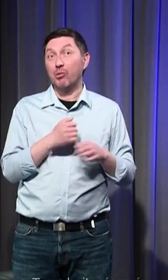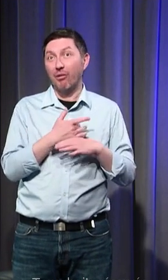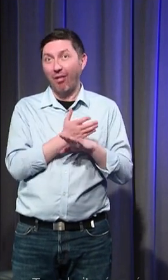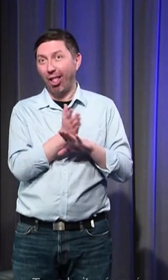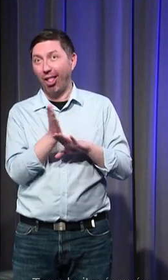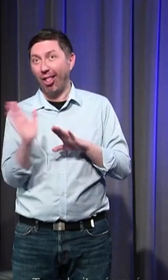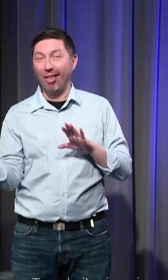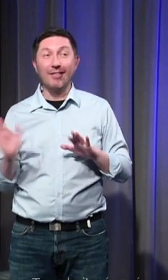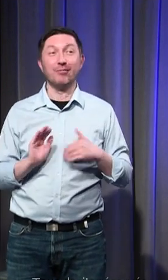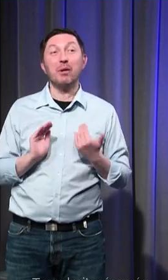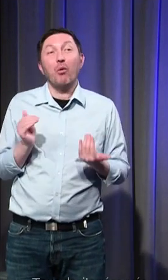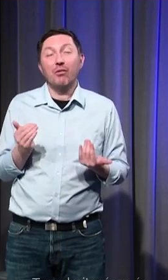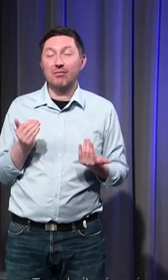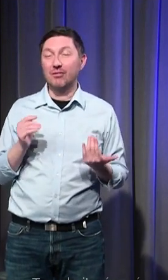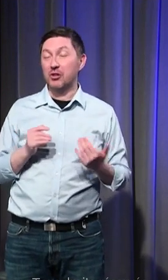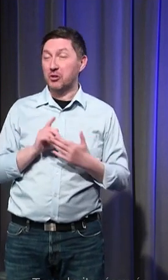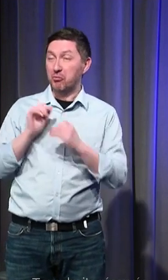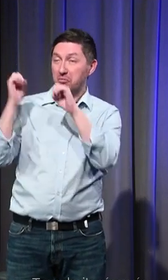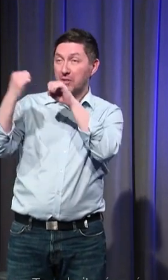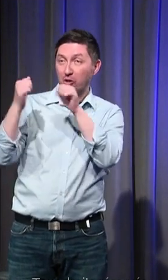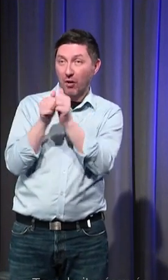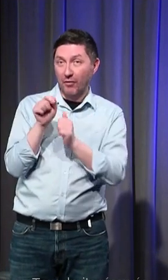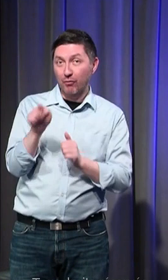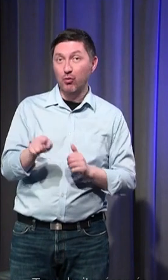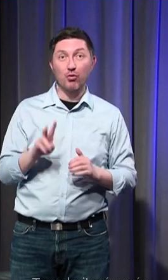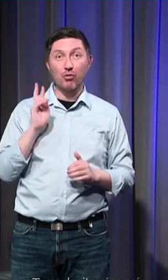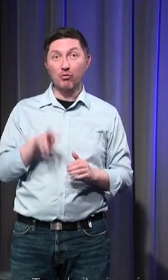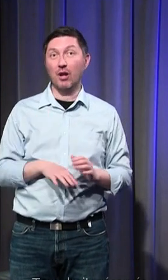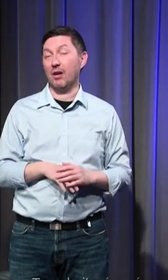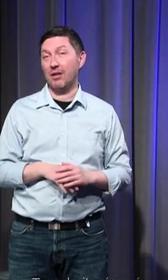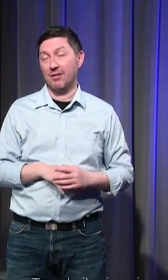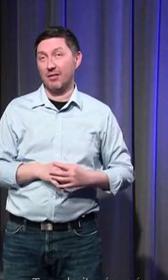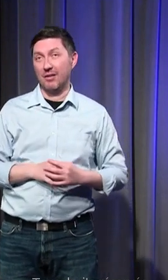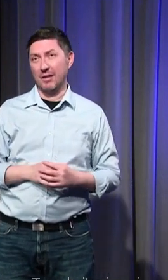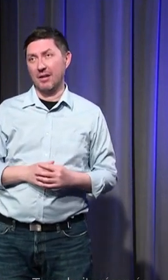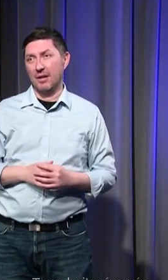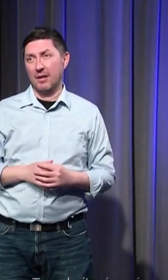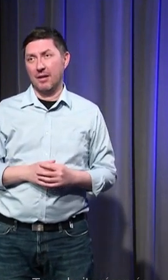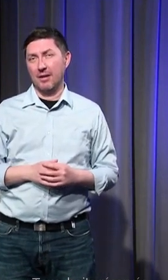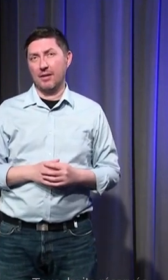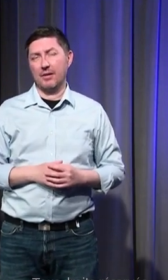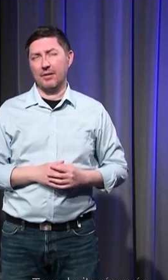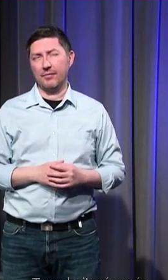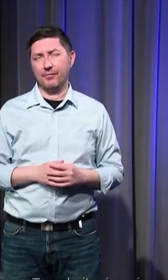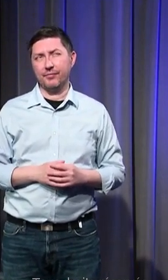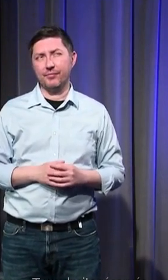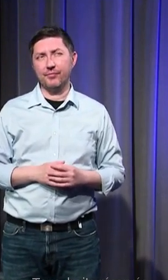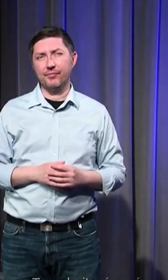donc oui j'abonde complètement dans votre sens c'est un autre qu'il faut prendre pleinement en considération